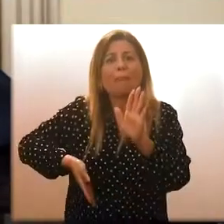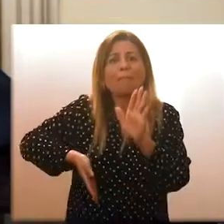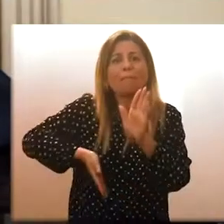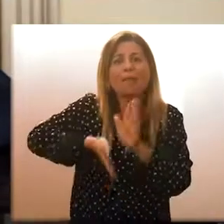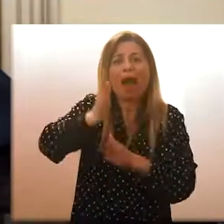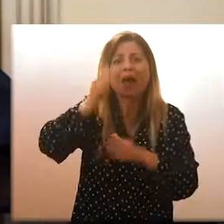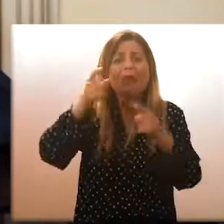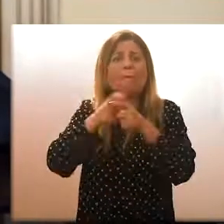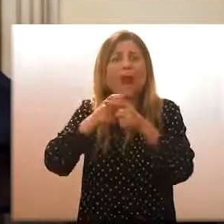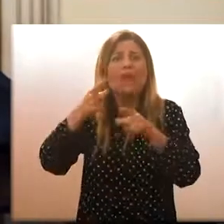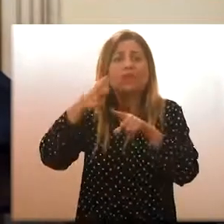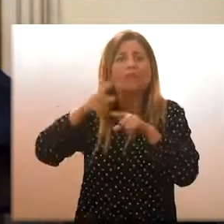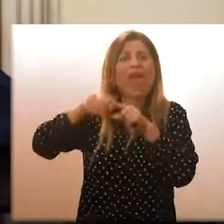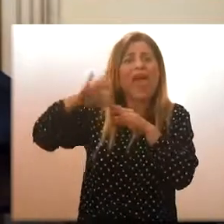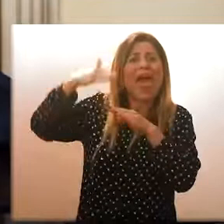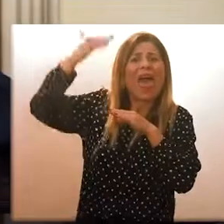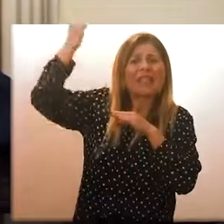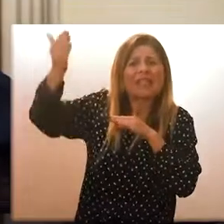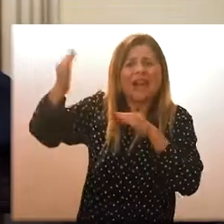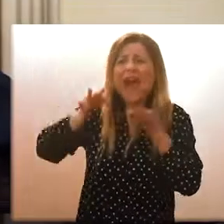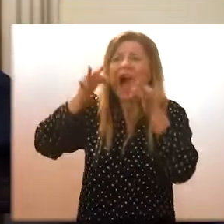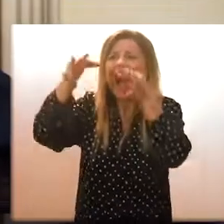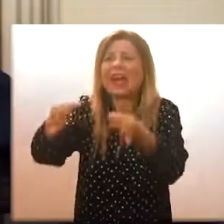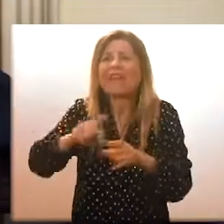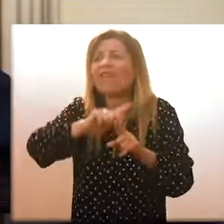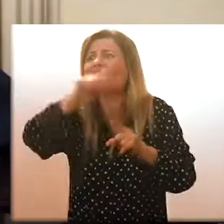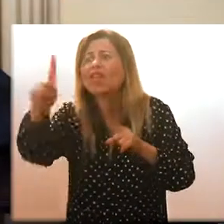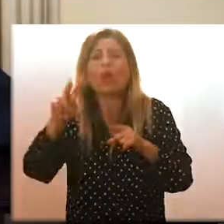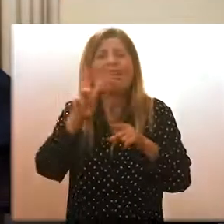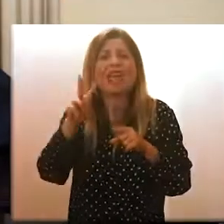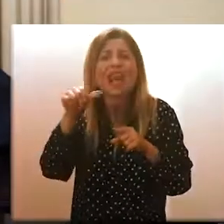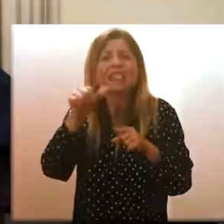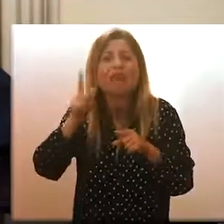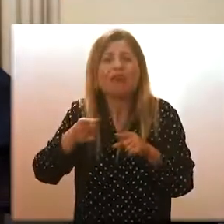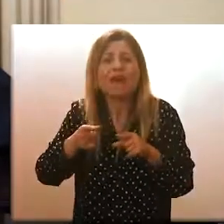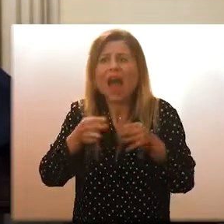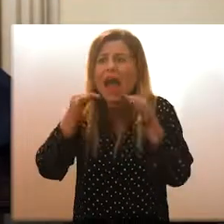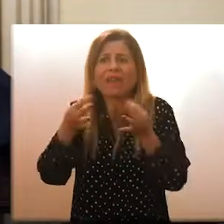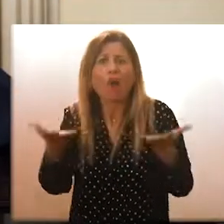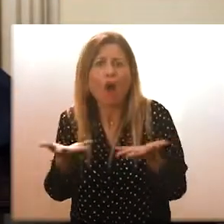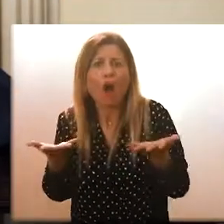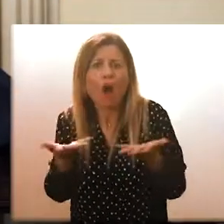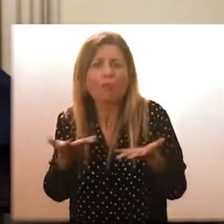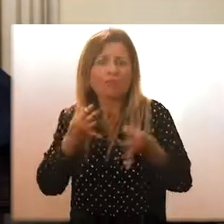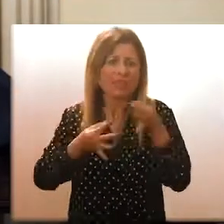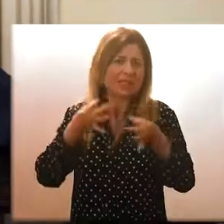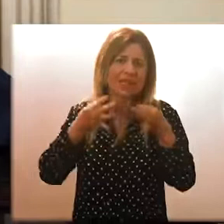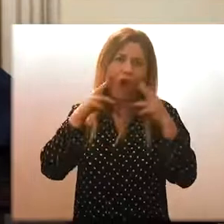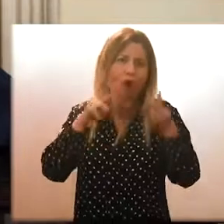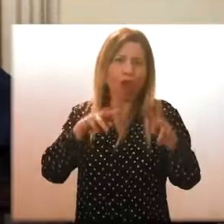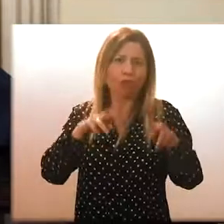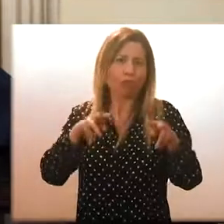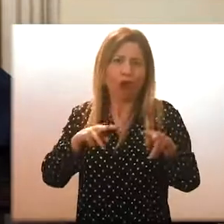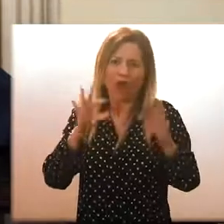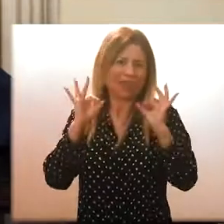paesi esteri e sono arrivati fino a Villa San Giovanni è del tutto evidente che i controlli sono del tutto